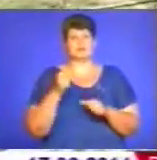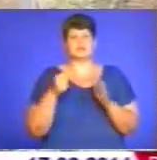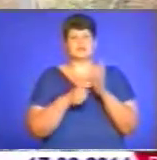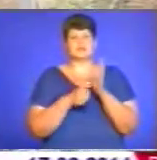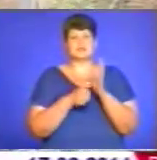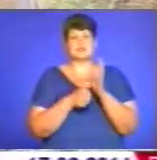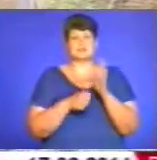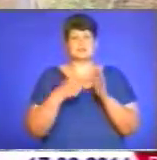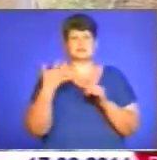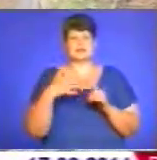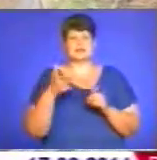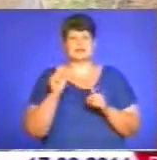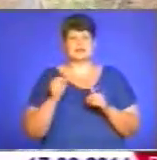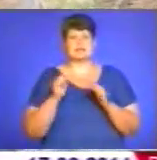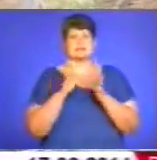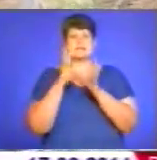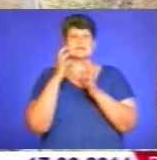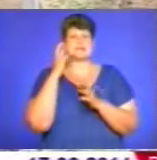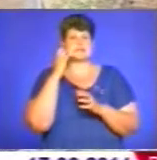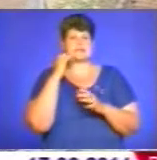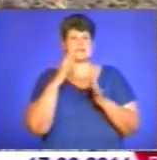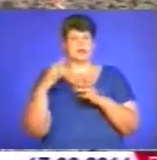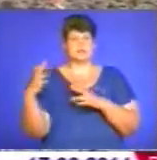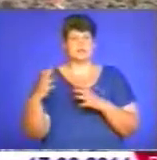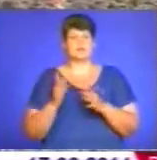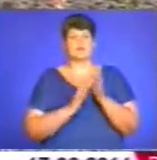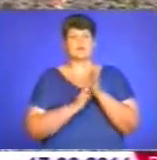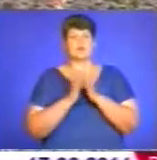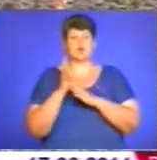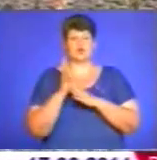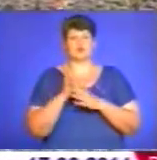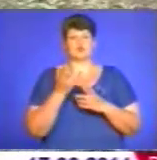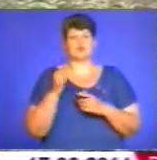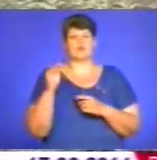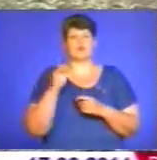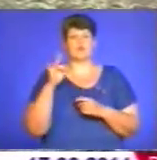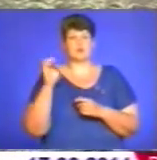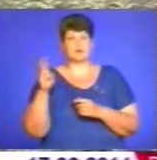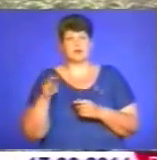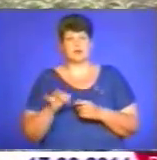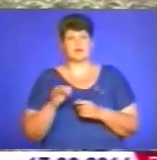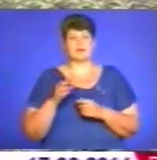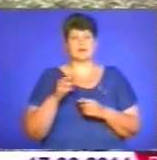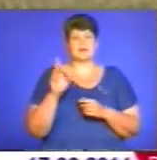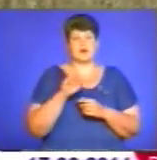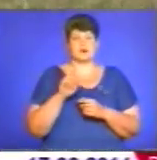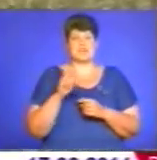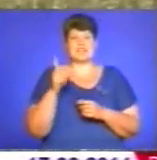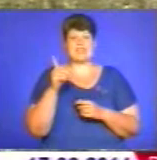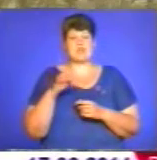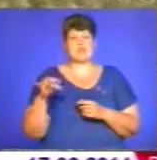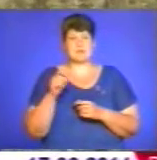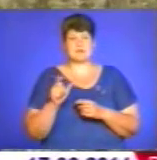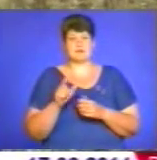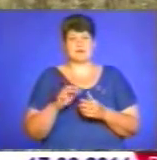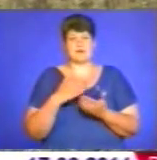гектарах саду. Вирощують на господарстві вітчизняні саджанці, а фрукти і ягоди – європейської якості. Навіть ще без